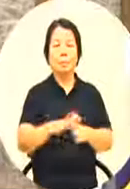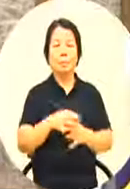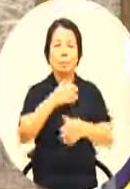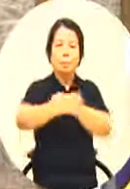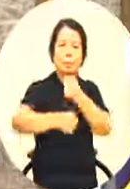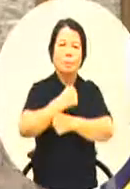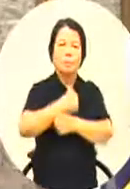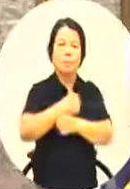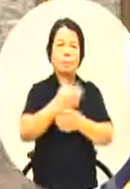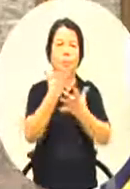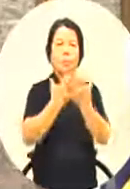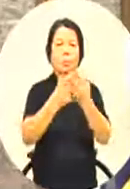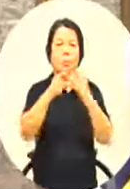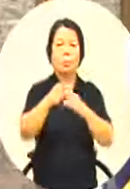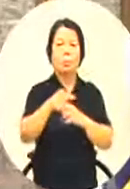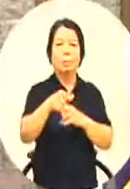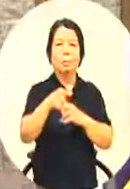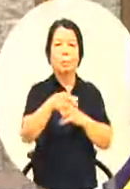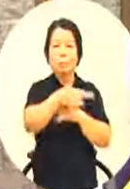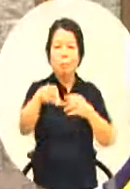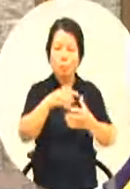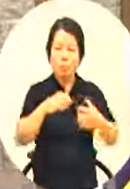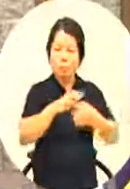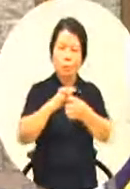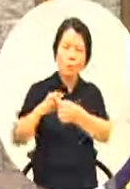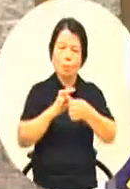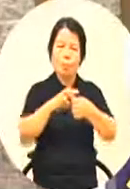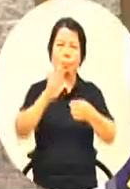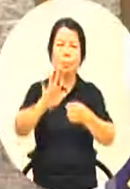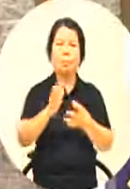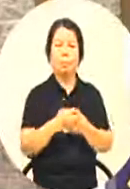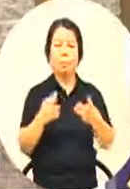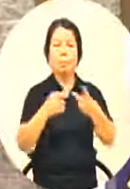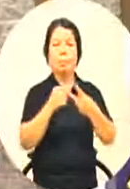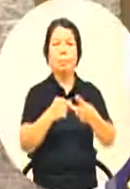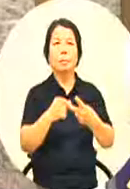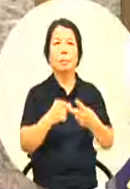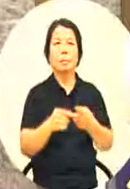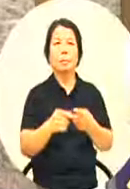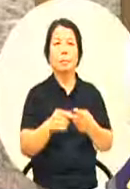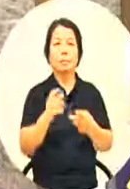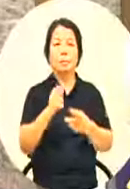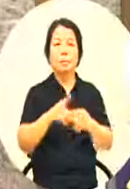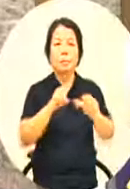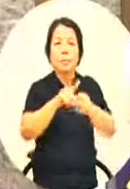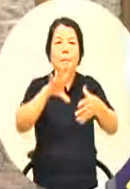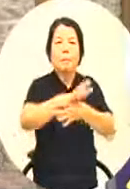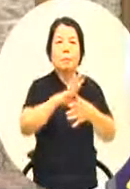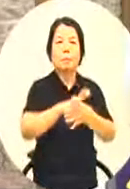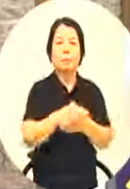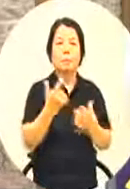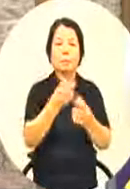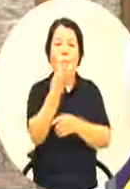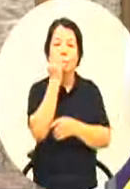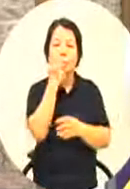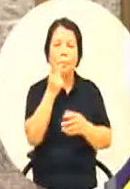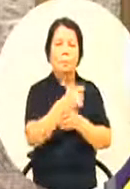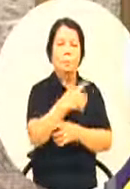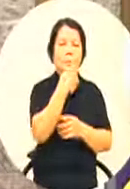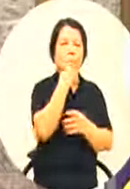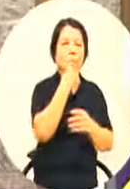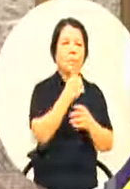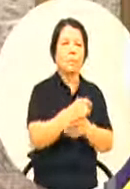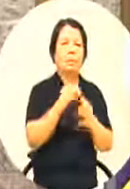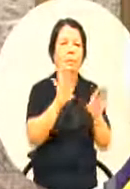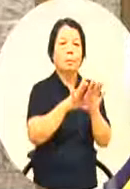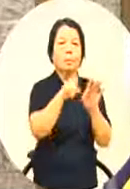网的一个单位有稍微做一些连结那第二个呢就是那个中文的就是说例如说香港澳门它有